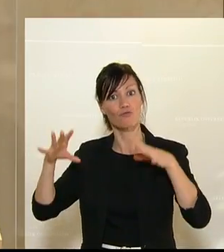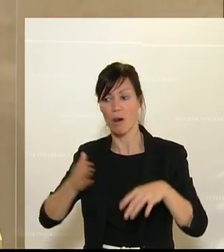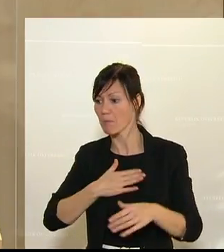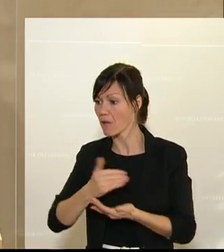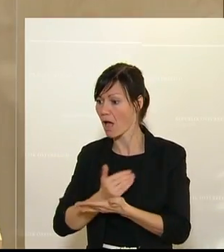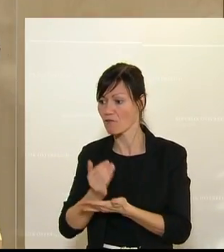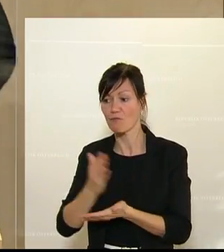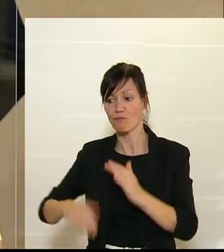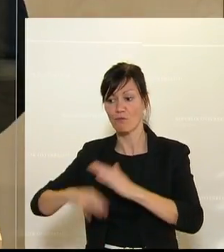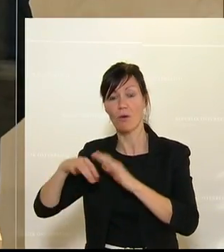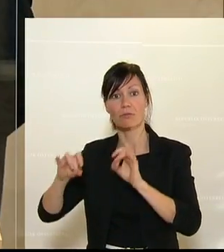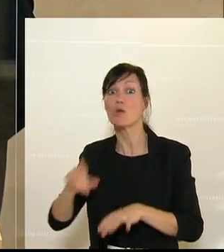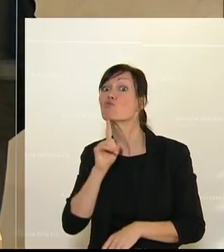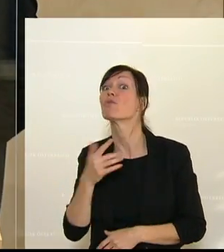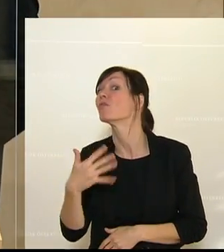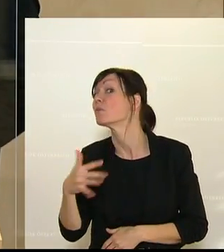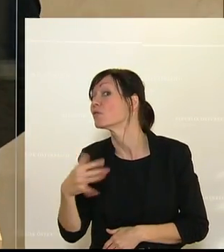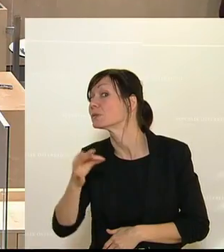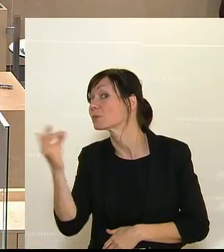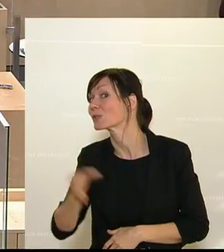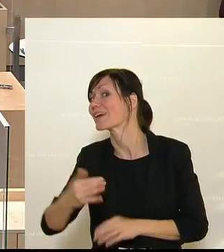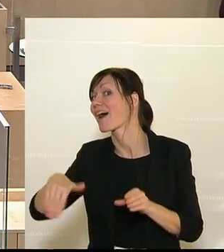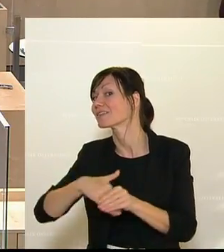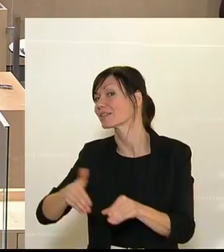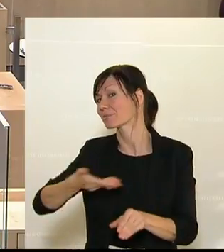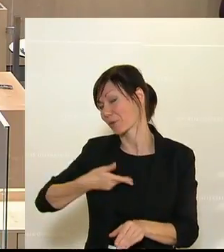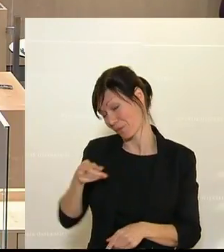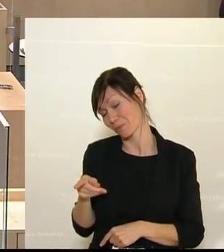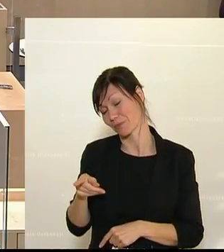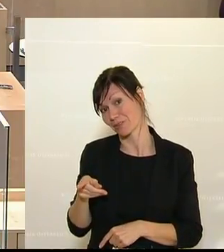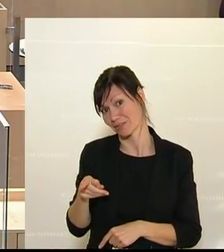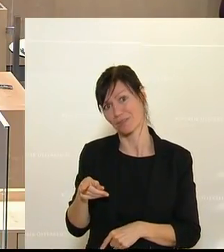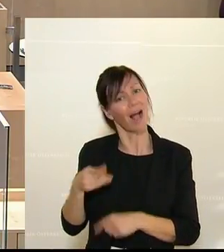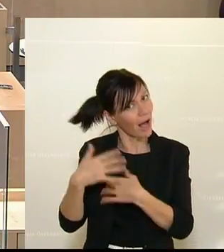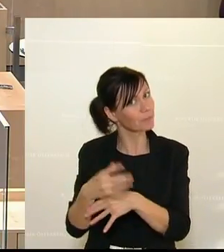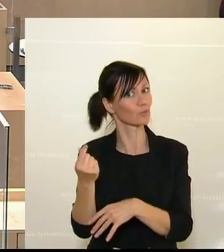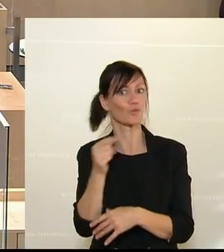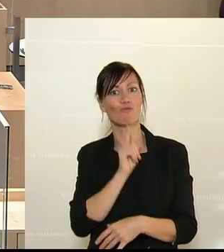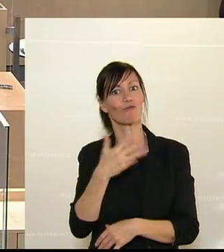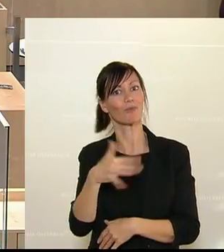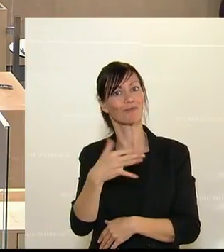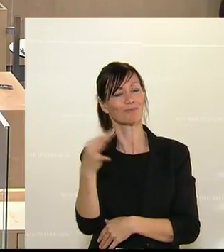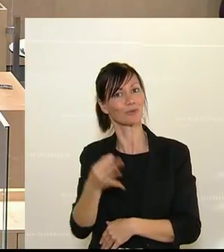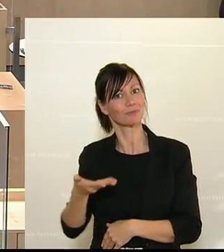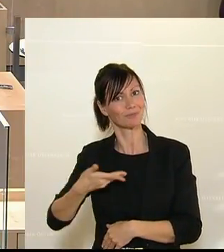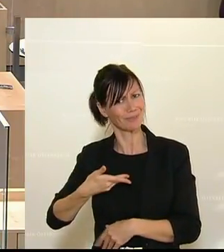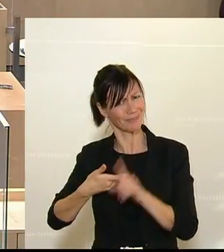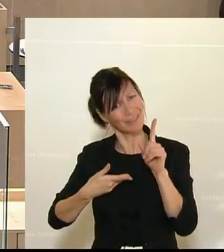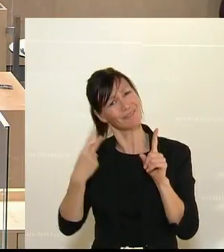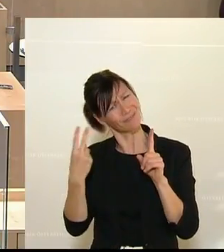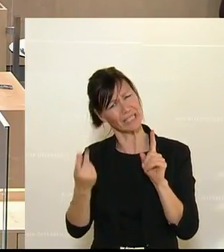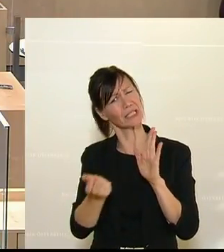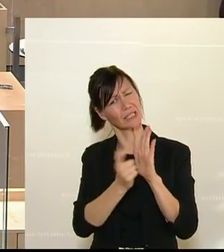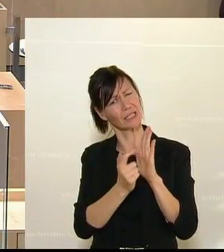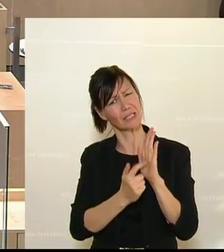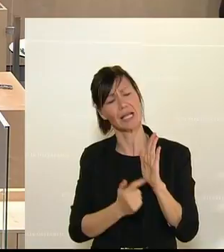Einkünfte hat, dann kriegt es nämlich nicht 55 Prozent ersetzt in Form des Arbeitslosengeldes. Kolleginnen und Kollegen, ist mir ganz wichtig da zu